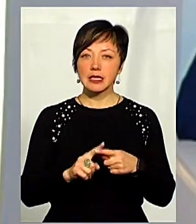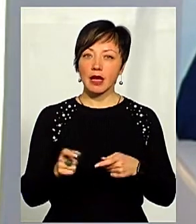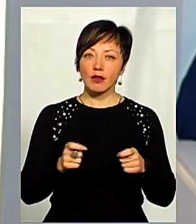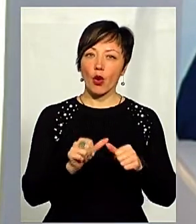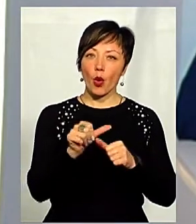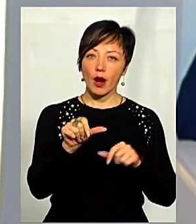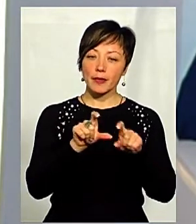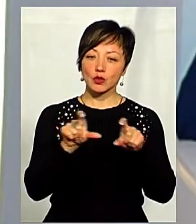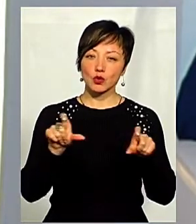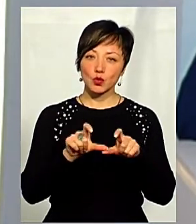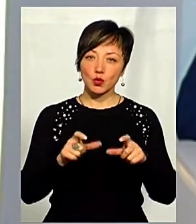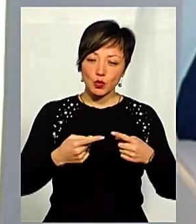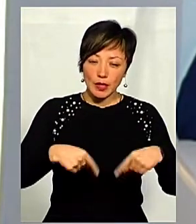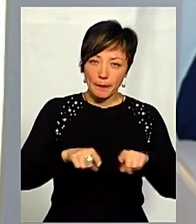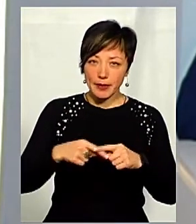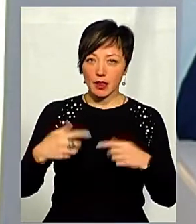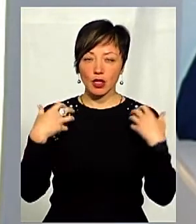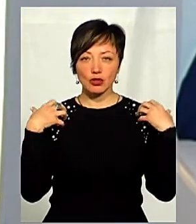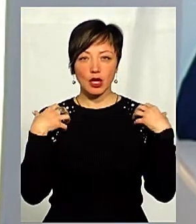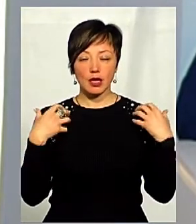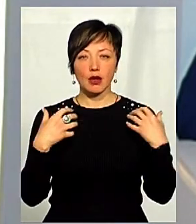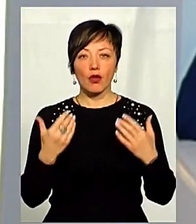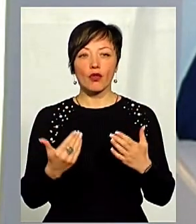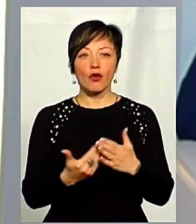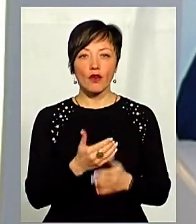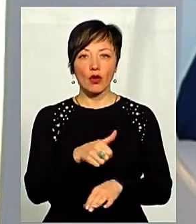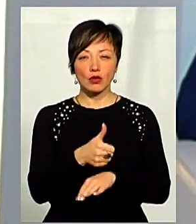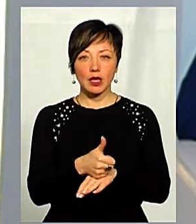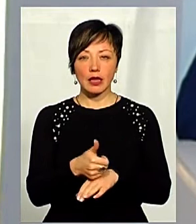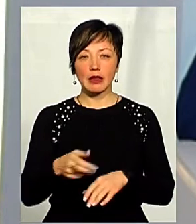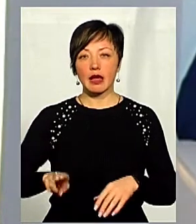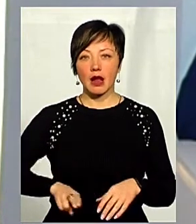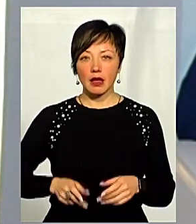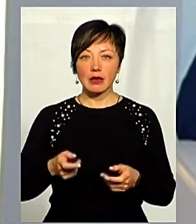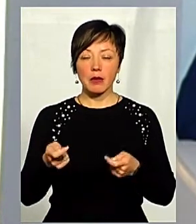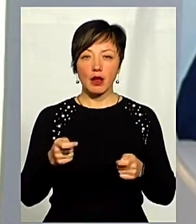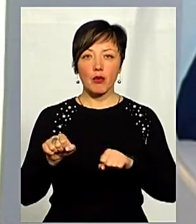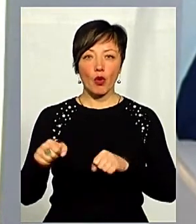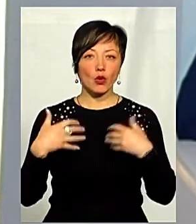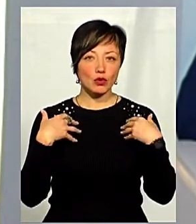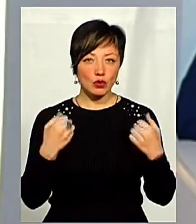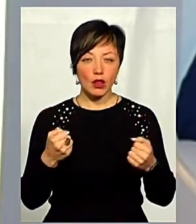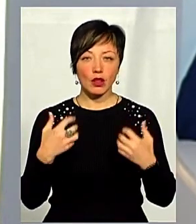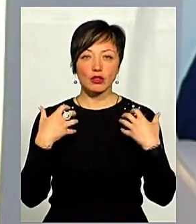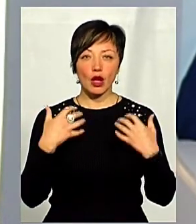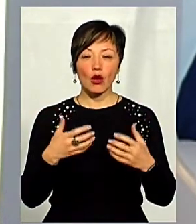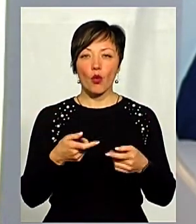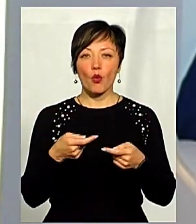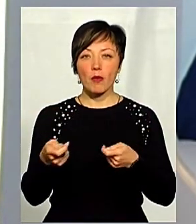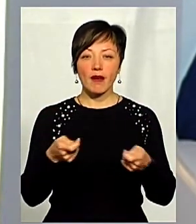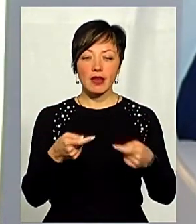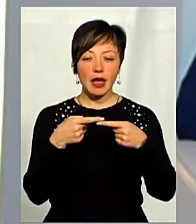і керівники окремих структурних підрозділів, зокрема, це начальник, новий очільник, директор департаменту охорони здоров'я, начальник управління